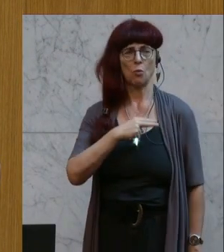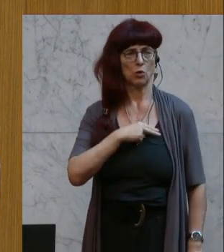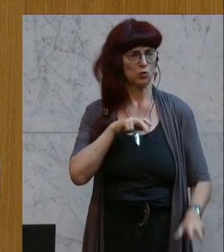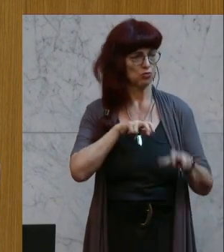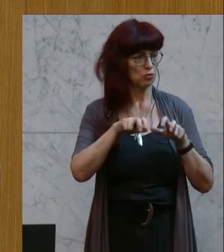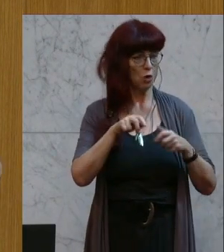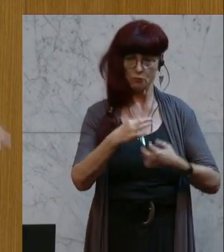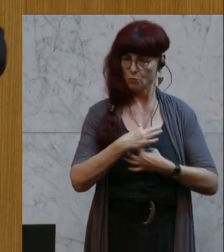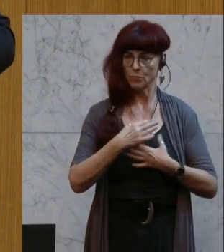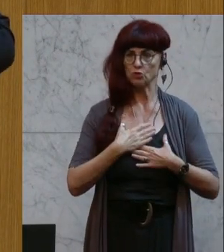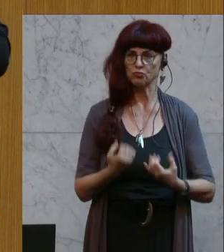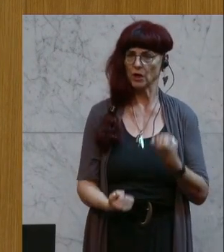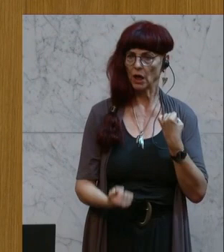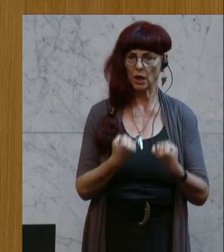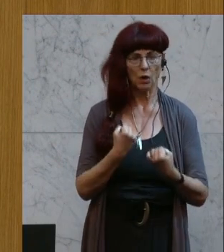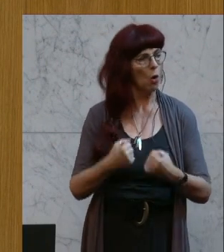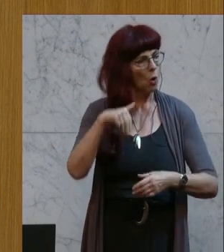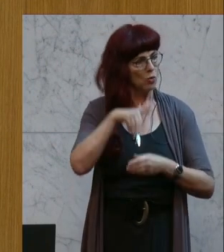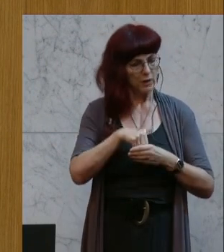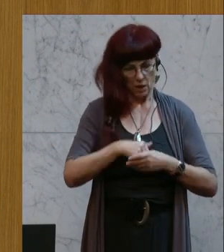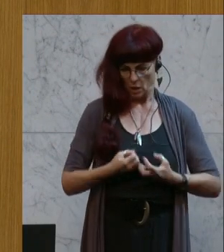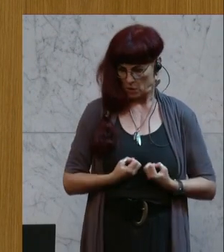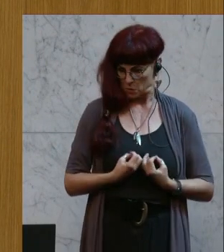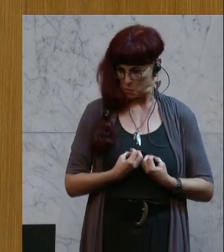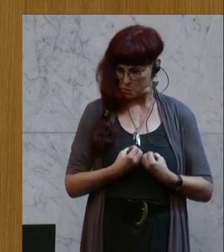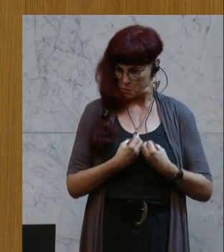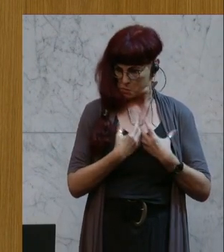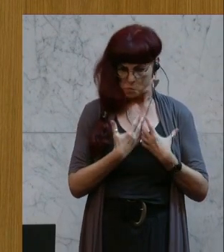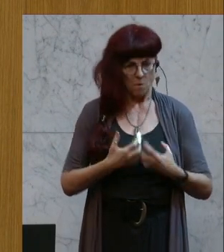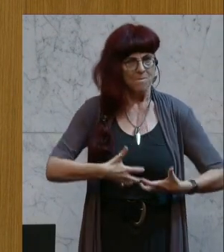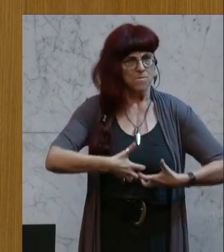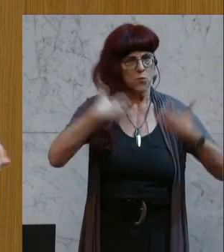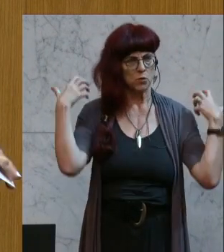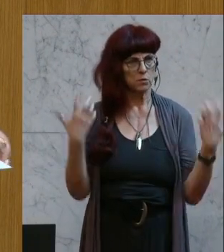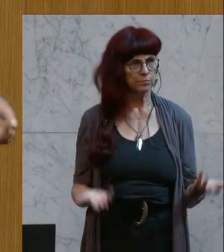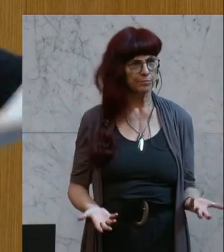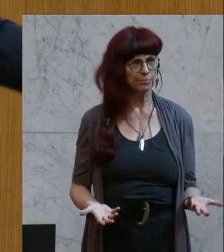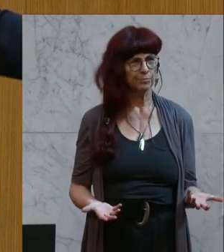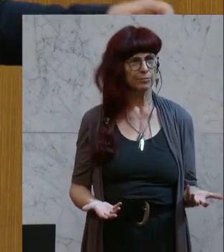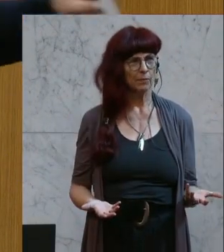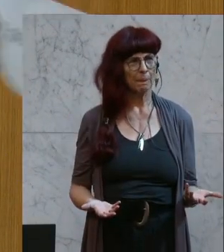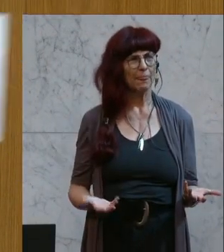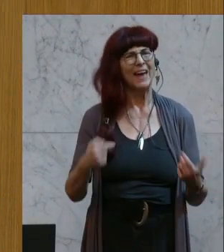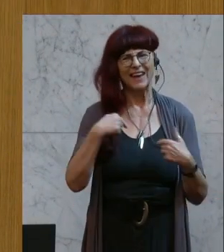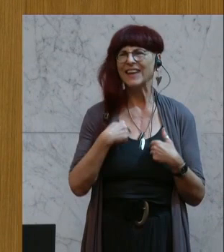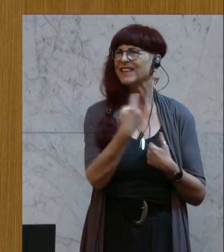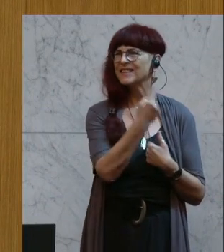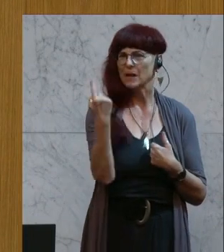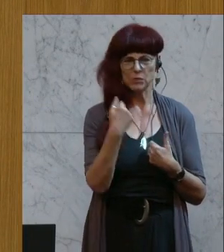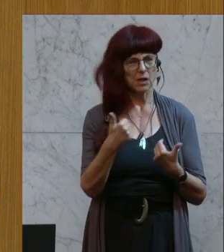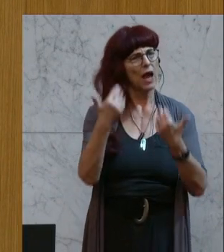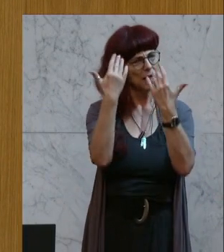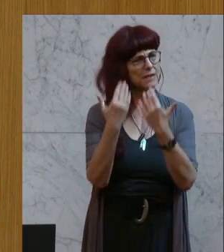sehr, sehr schwer und innerlich brodelt in mir die Wut hoch. Ich habe Ihnen eine Zahl